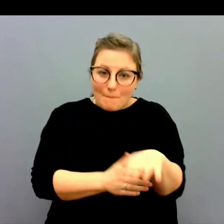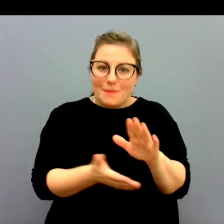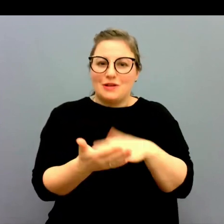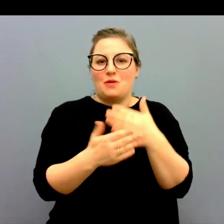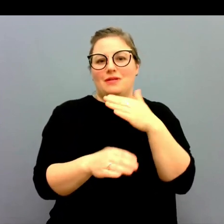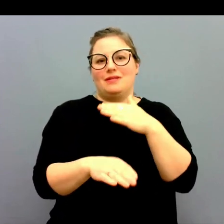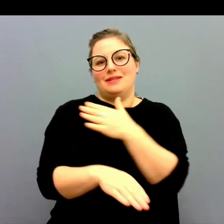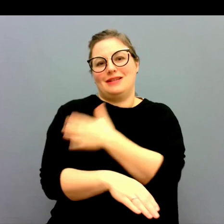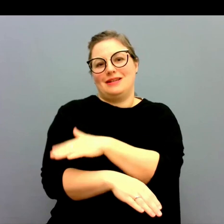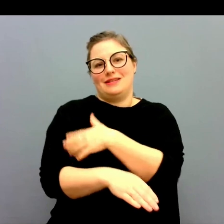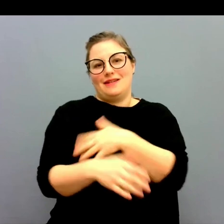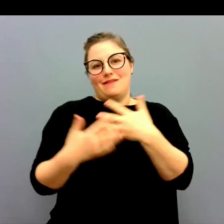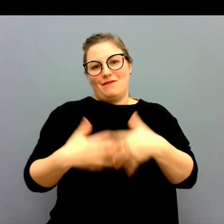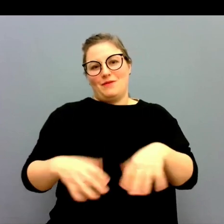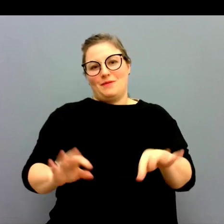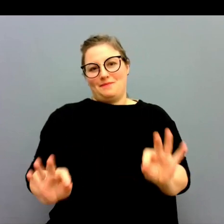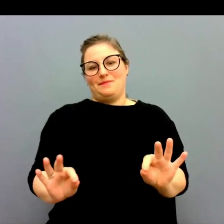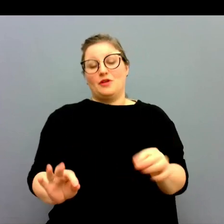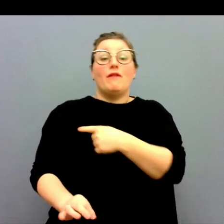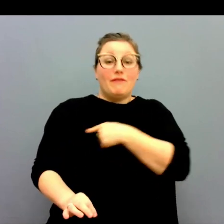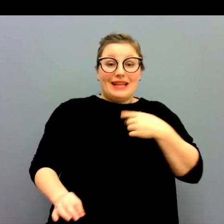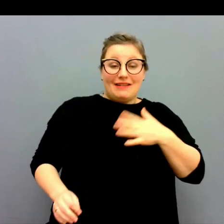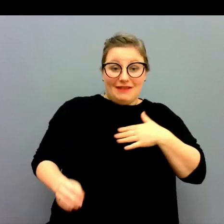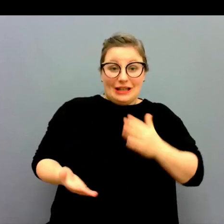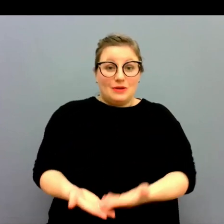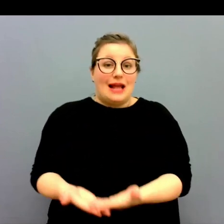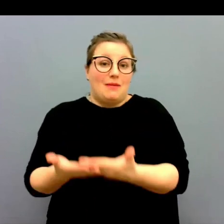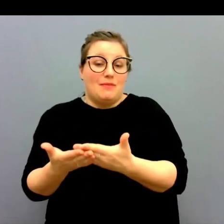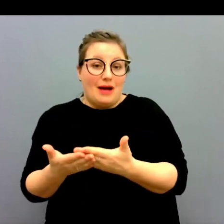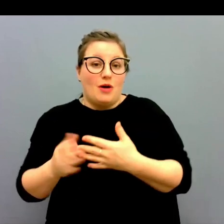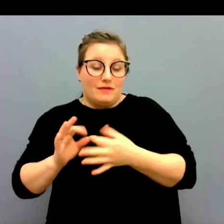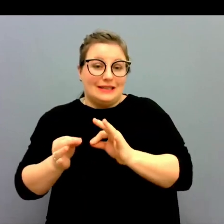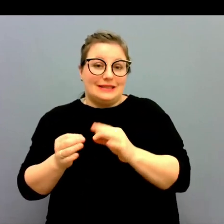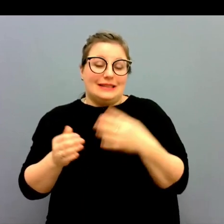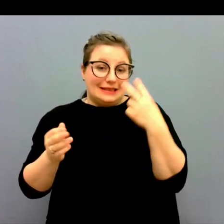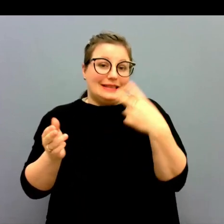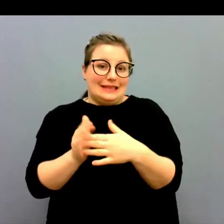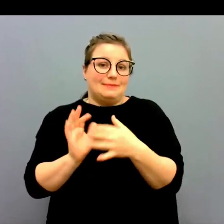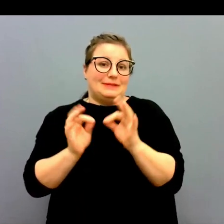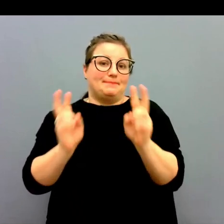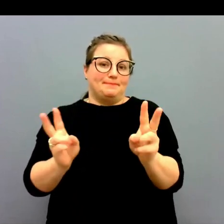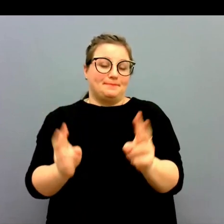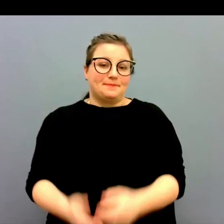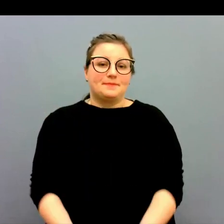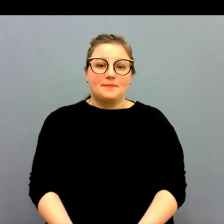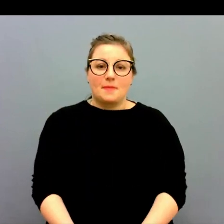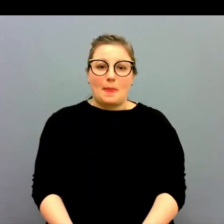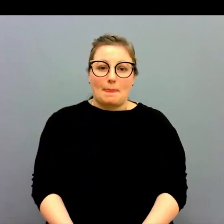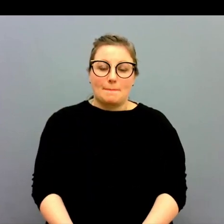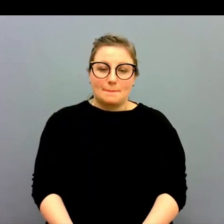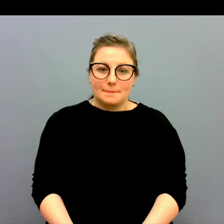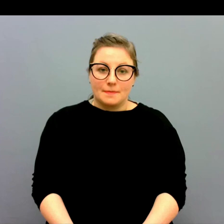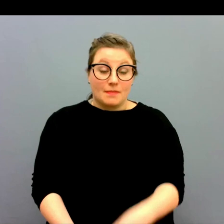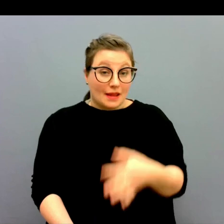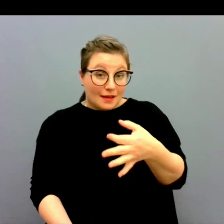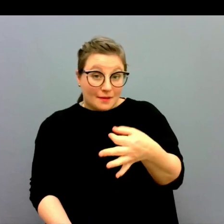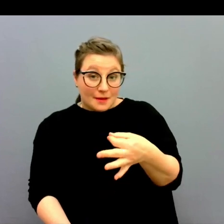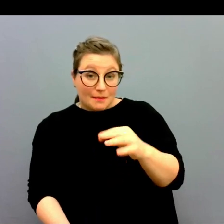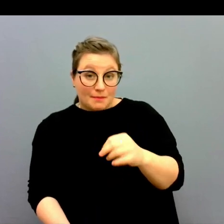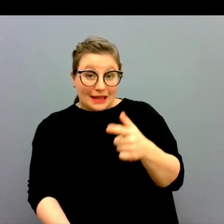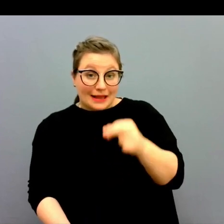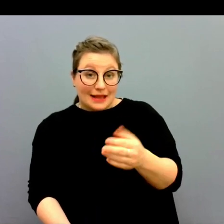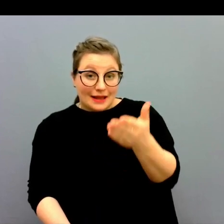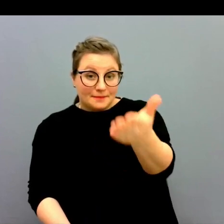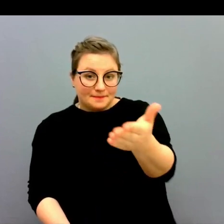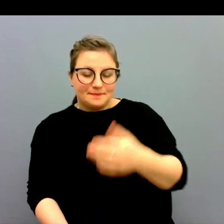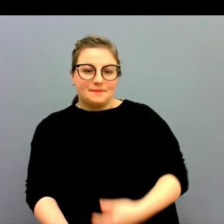funkar. Så att vi vill vara med och bidra till det. Tack. Peter, vad är ditt viktigaste